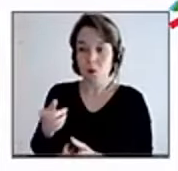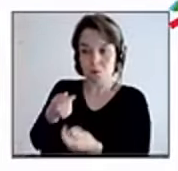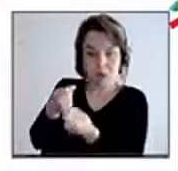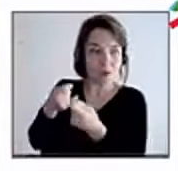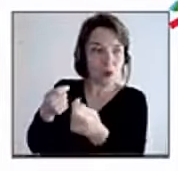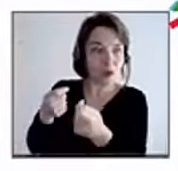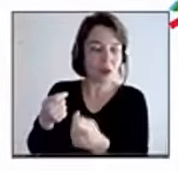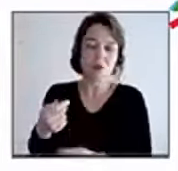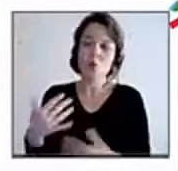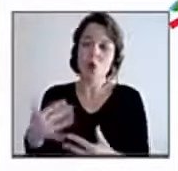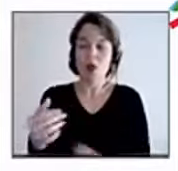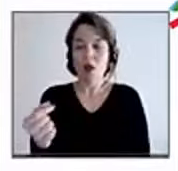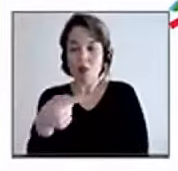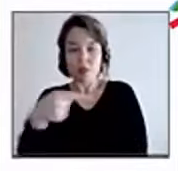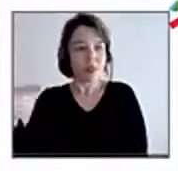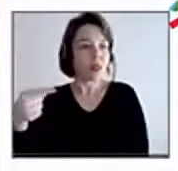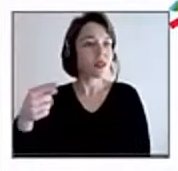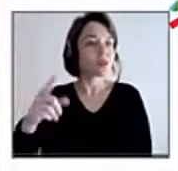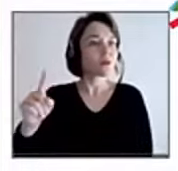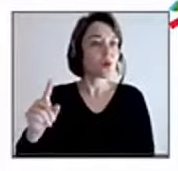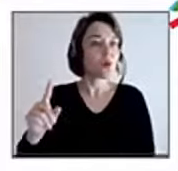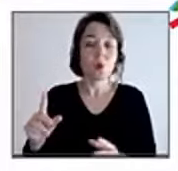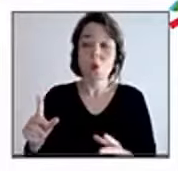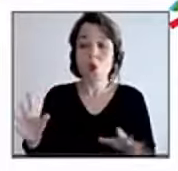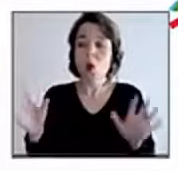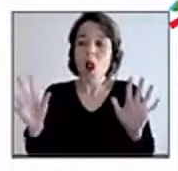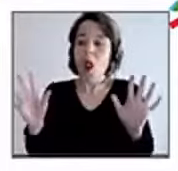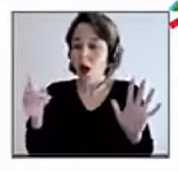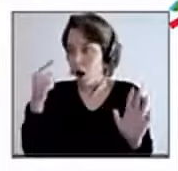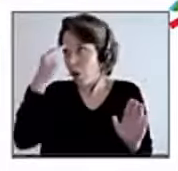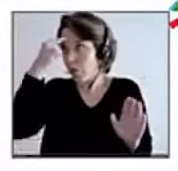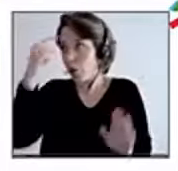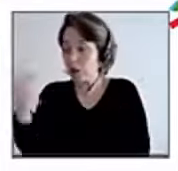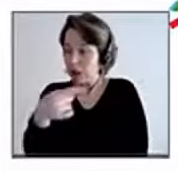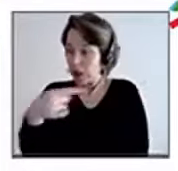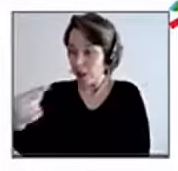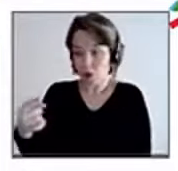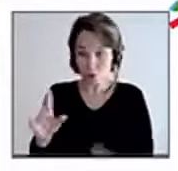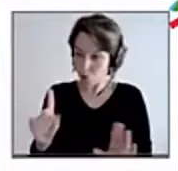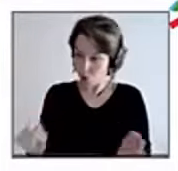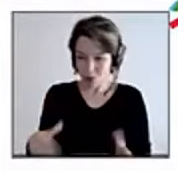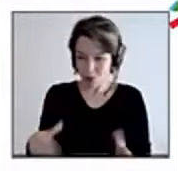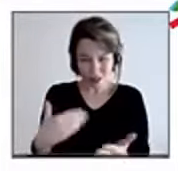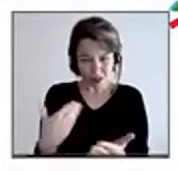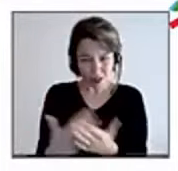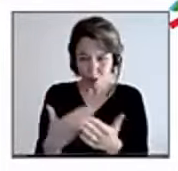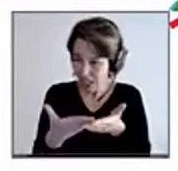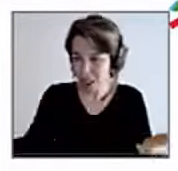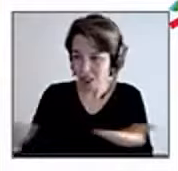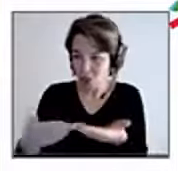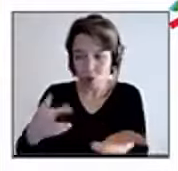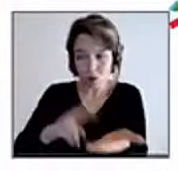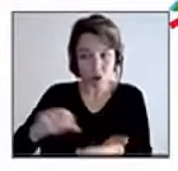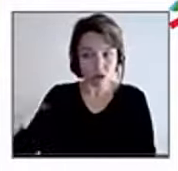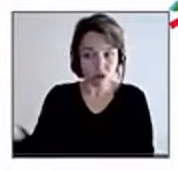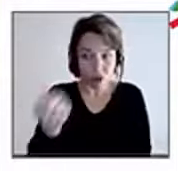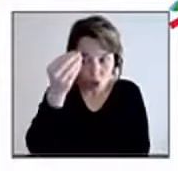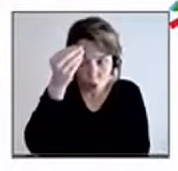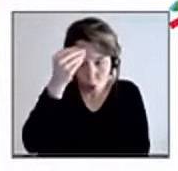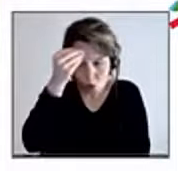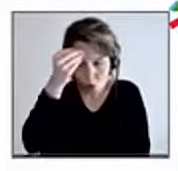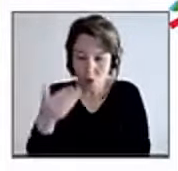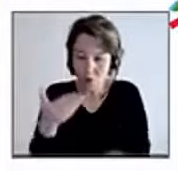réalité triste de la vie, on a l'impression qu'on est négatif et qu'il ne pas le dire pas du tout. C'est la réalité, c'est avoir conscience de la réalité. Il faut ressentir la